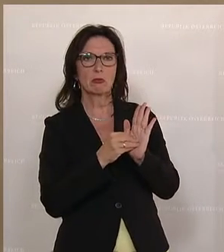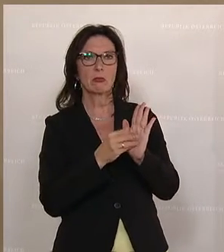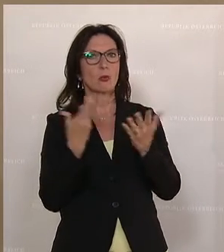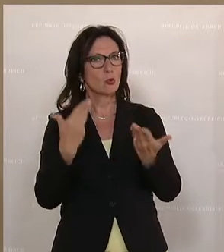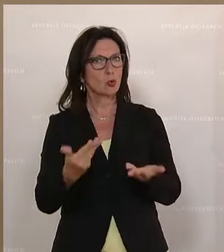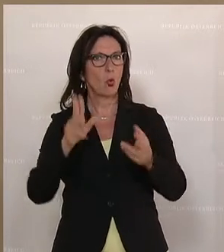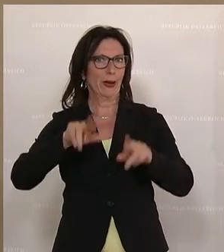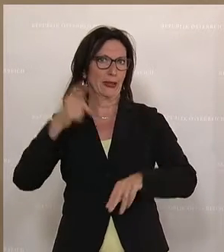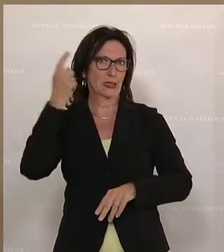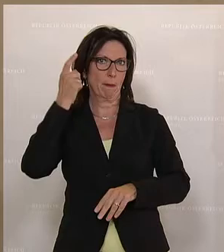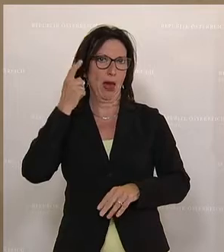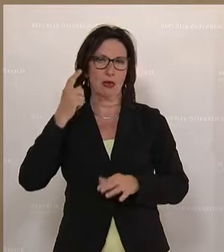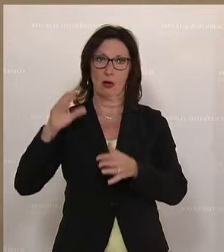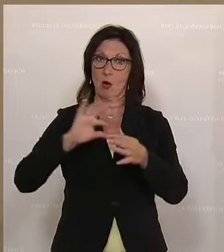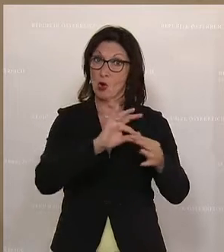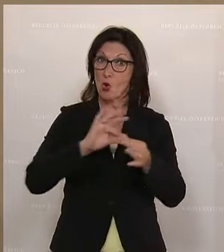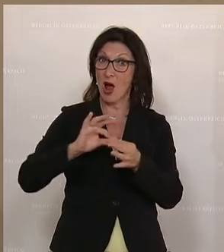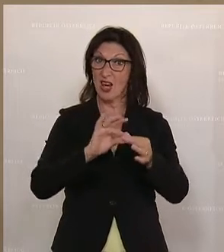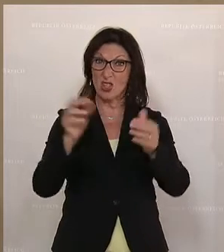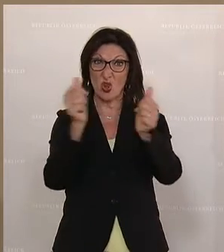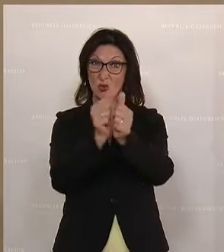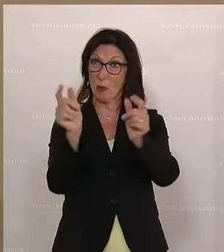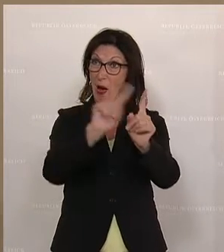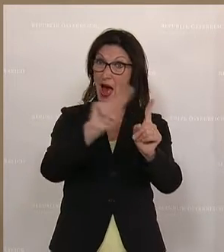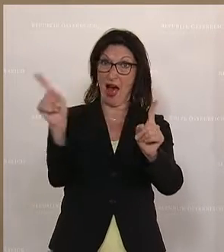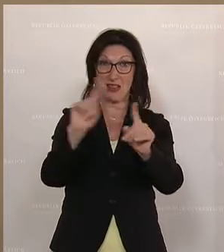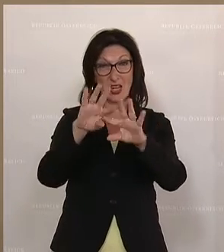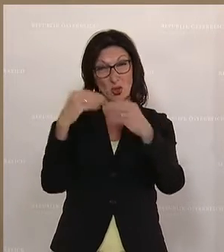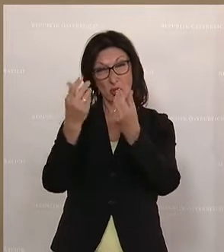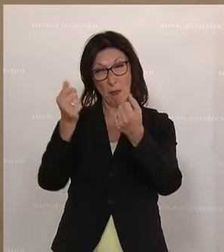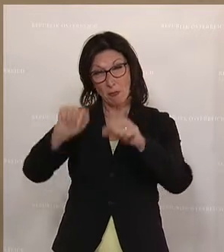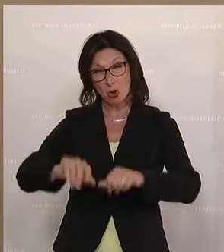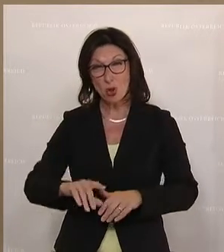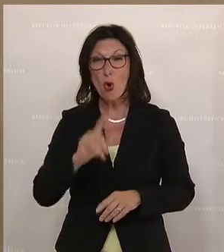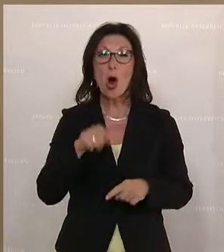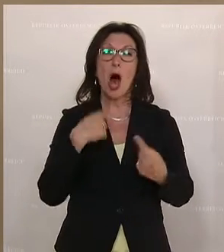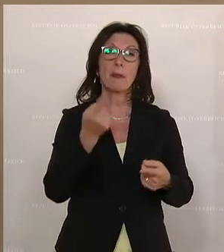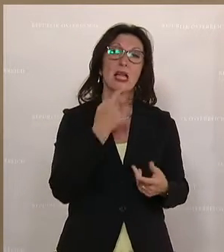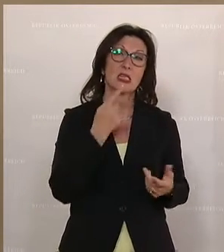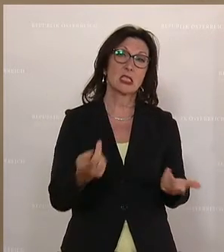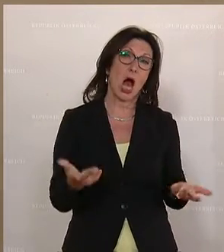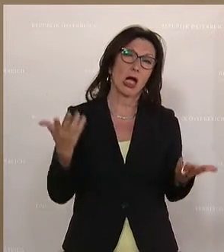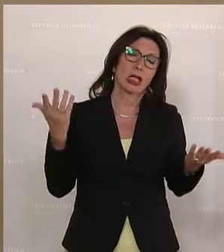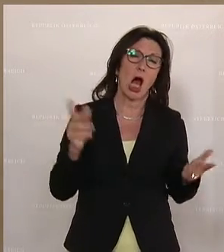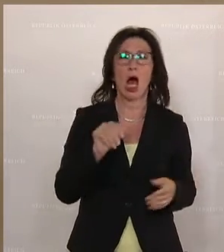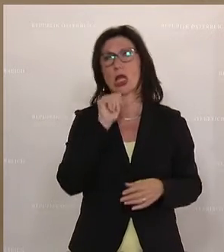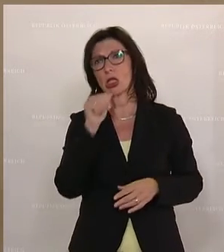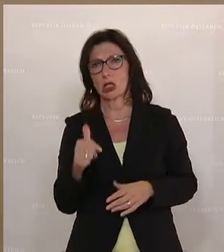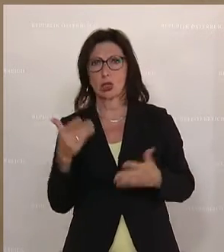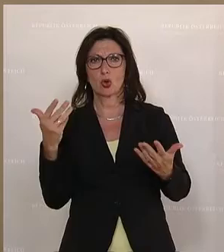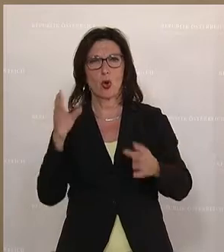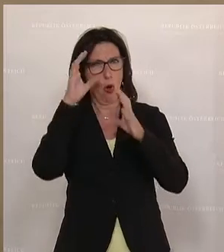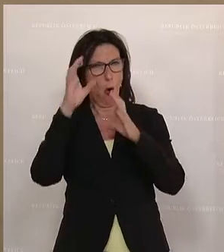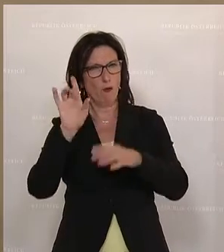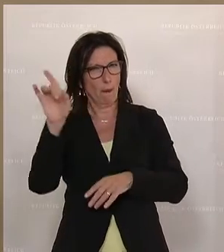ÖVP, des Koalitionspartners, mit dem ihr das gemeinsam beschließt, ist. Also dann zu sagen, naja, das ist dann nicht so. Die ÖVP, glaube ich, sieht das